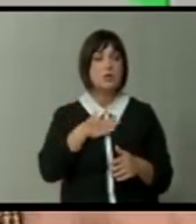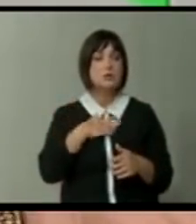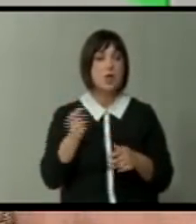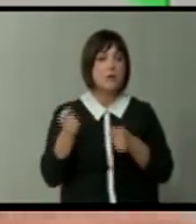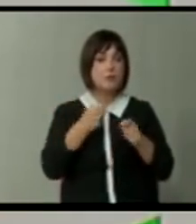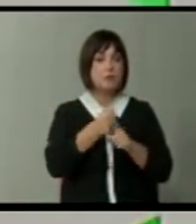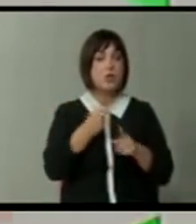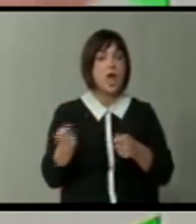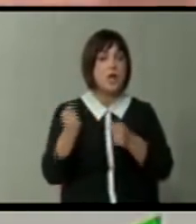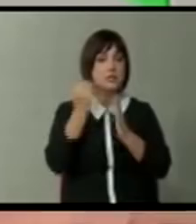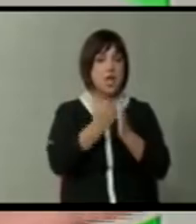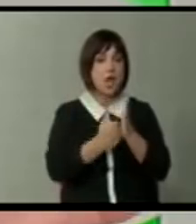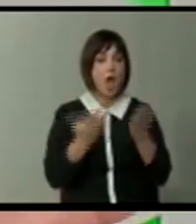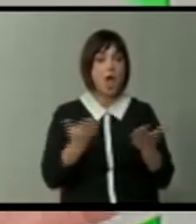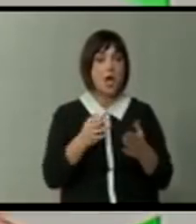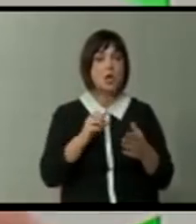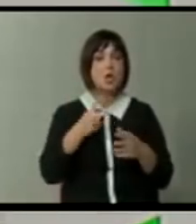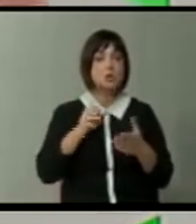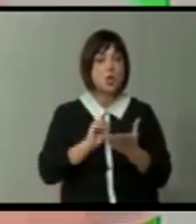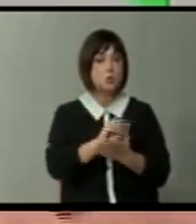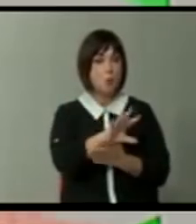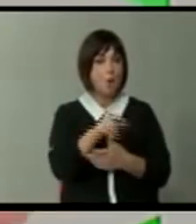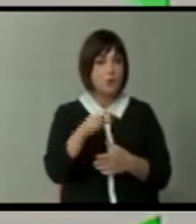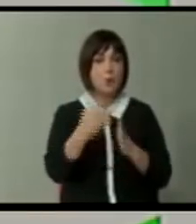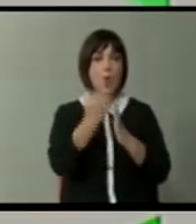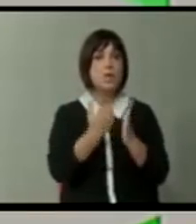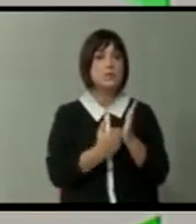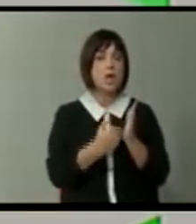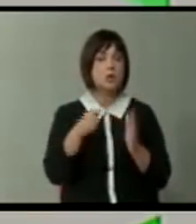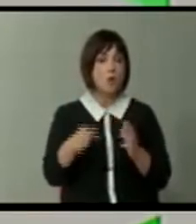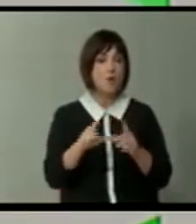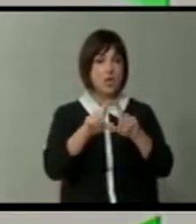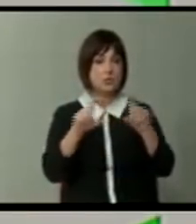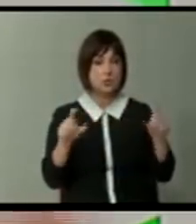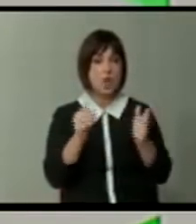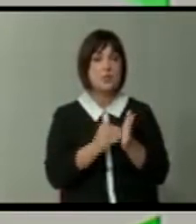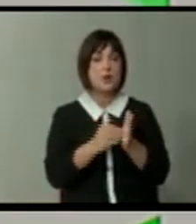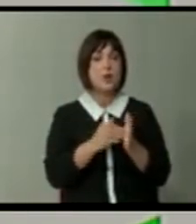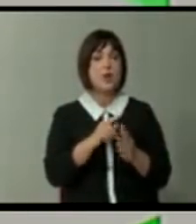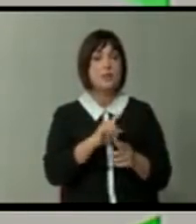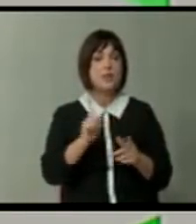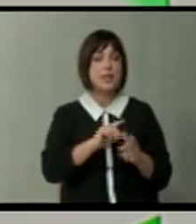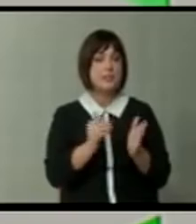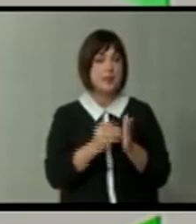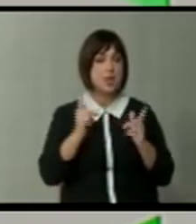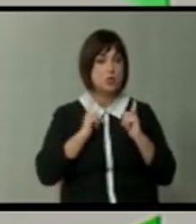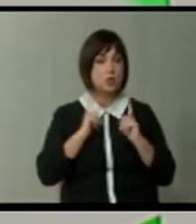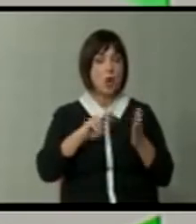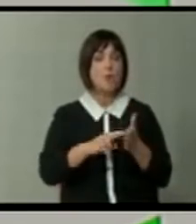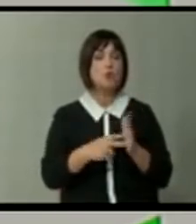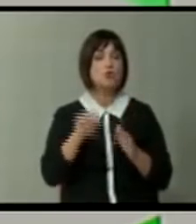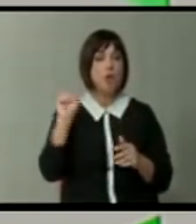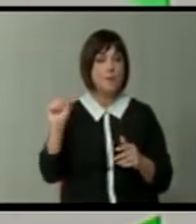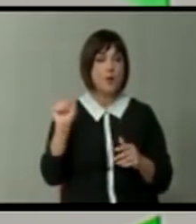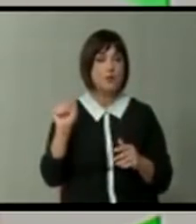донесуват закони, но како ќе се спроведуват тие закони, тие институцији треба да прават. Не треба да очекуваме ниот политички